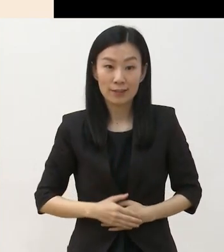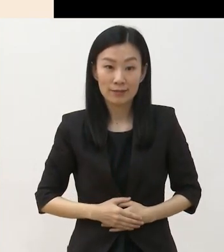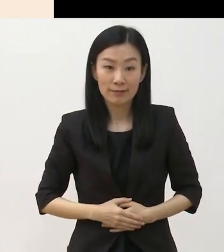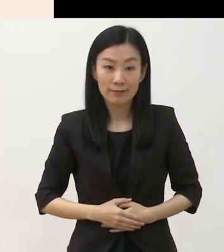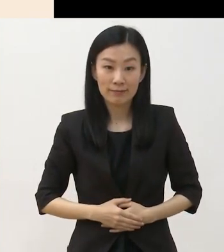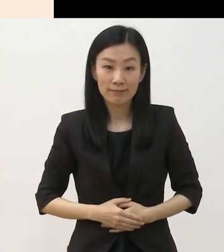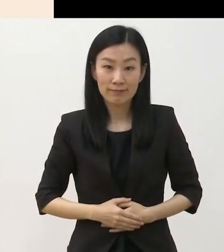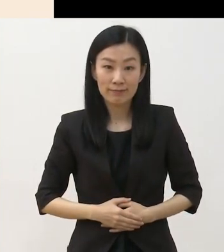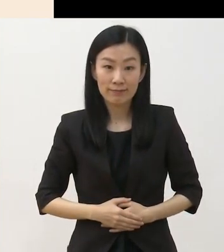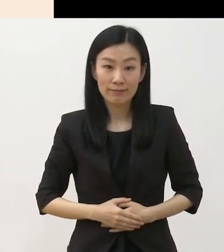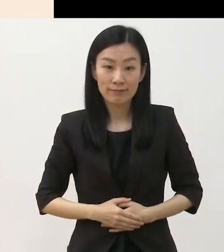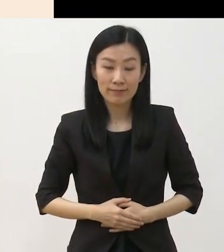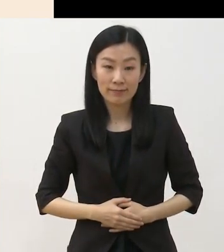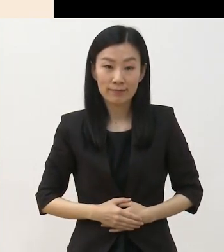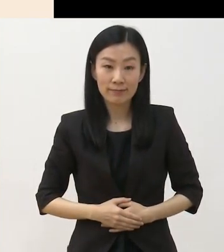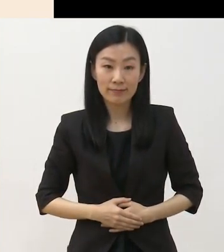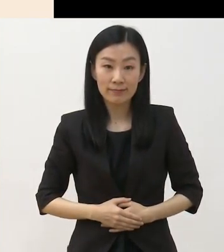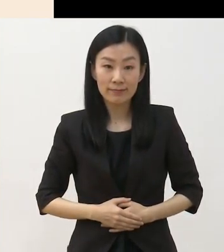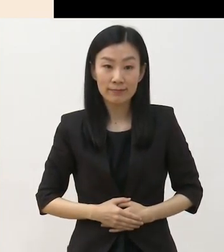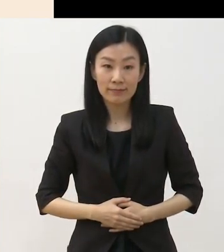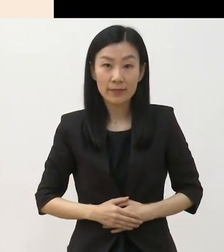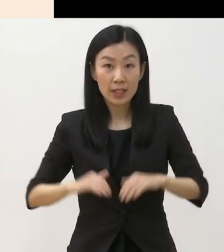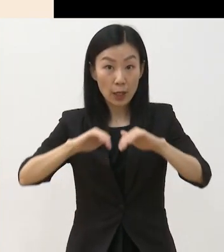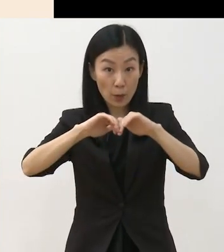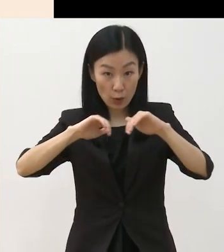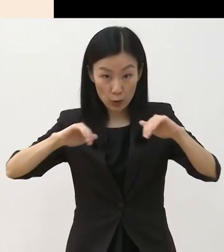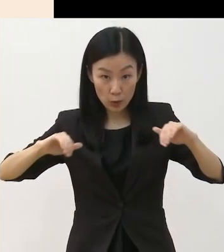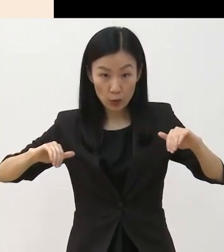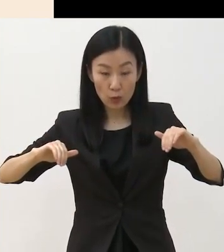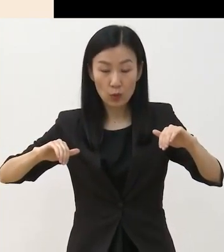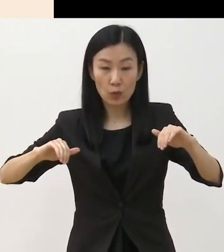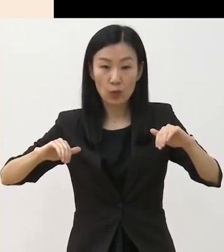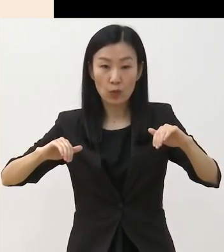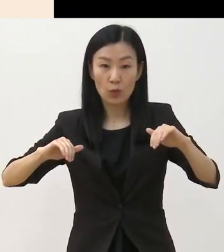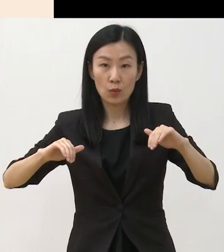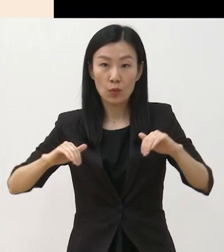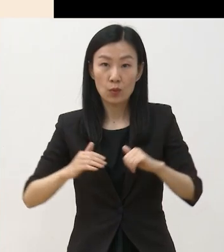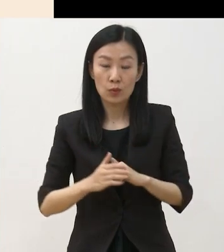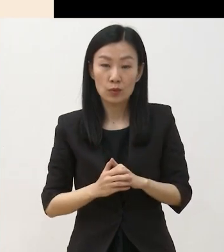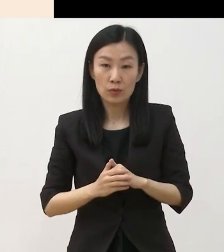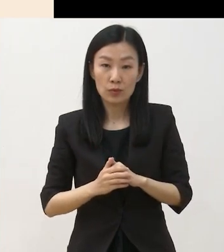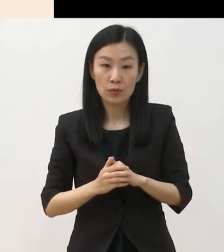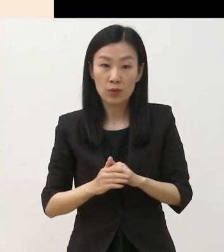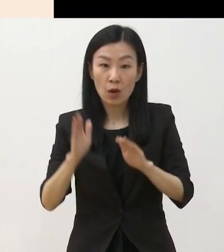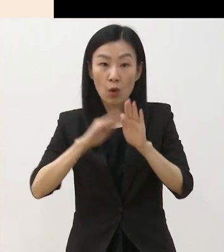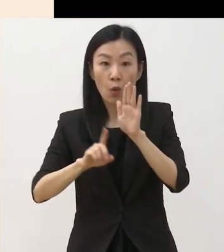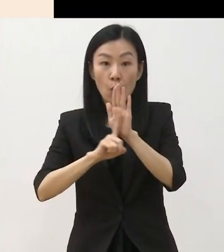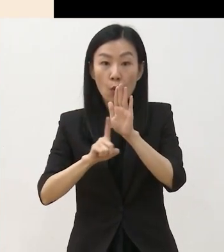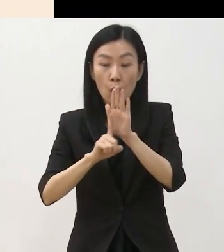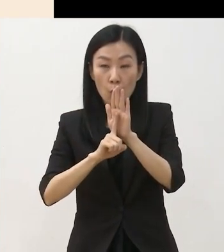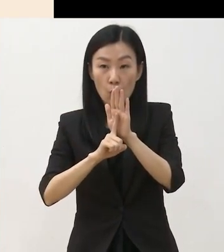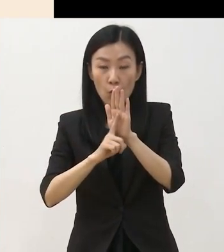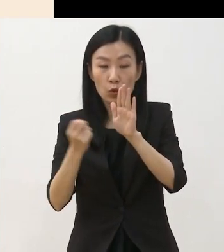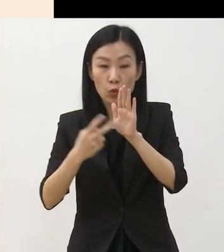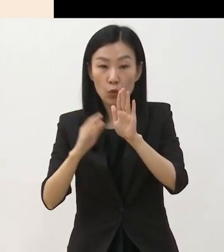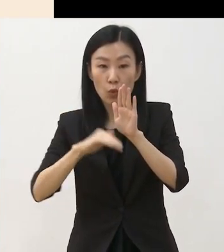이제는 별도 공모와 공모가 없는 사업들도